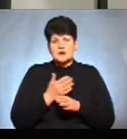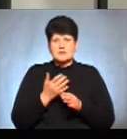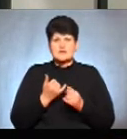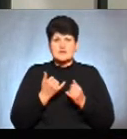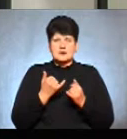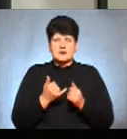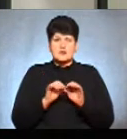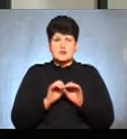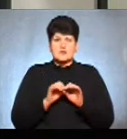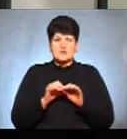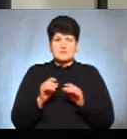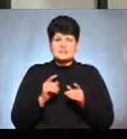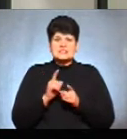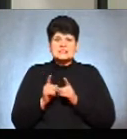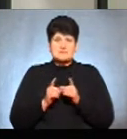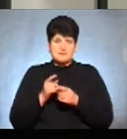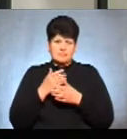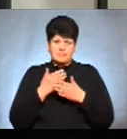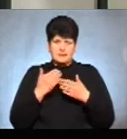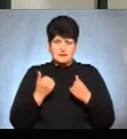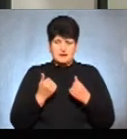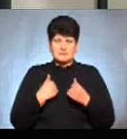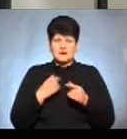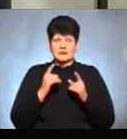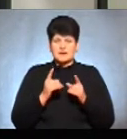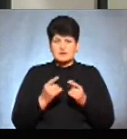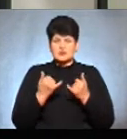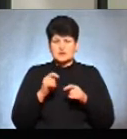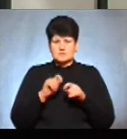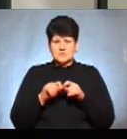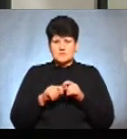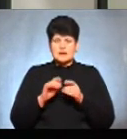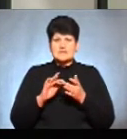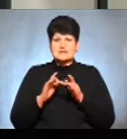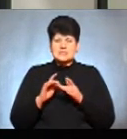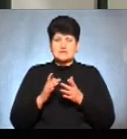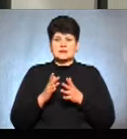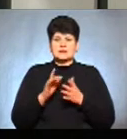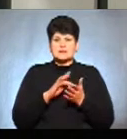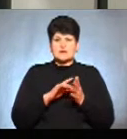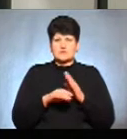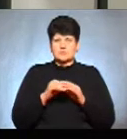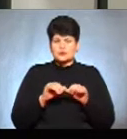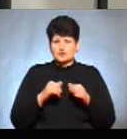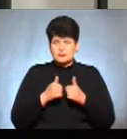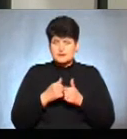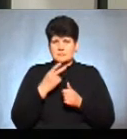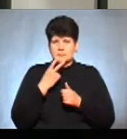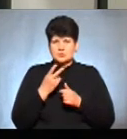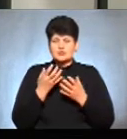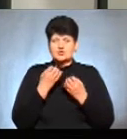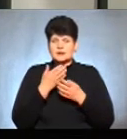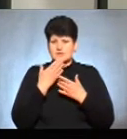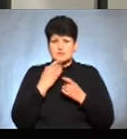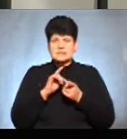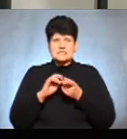так, розкачки чи замін потім немає. Ми навіть сьогодні буквально моніторили сайт ЦВК, бачимо, що поки що немає жодної заміни в складі